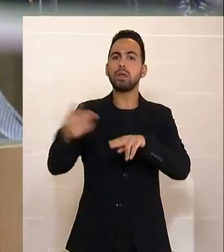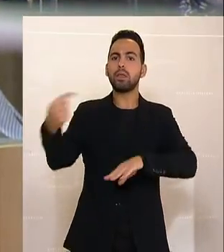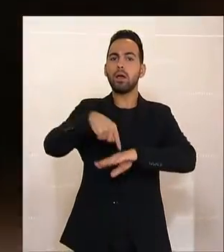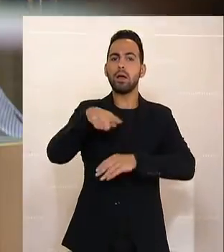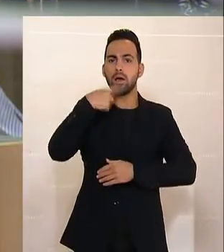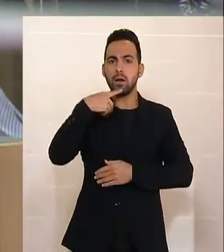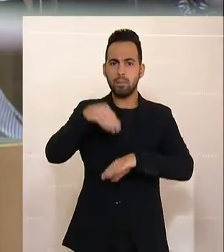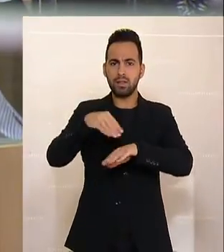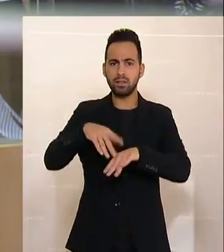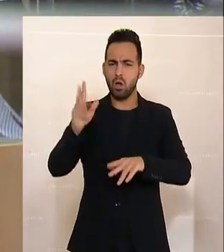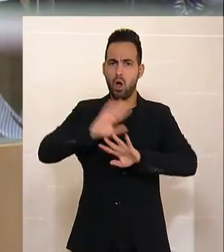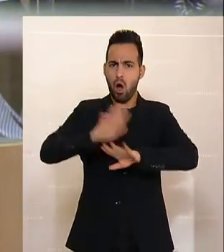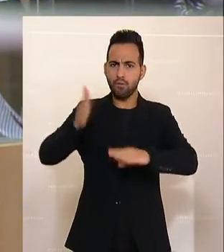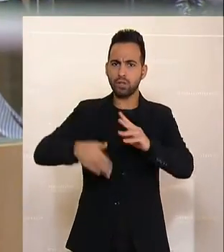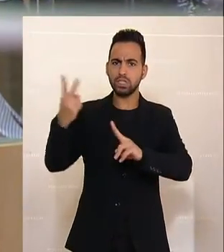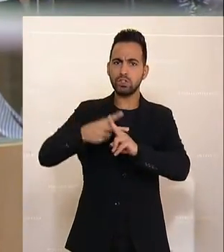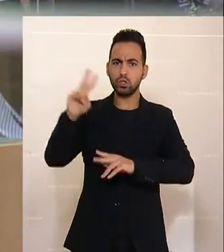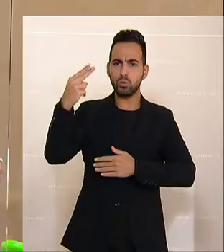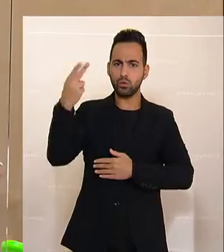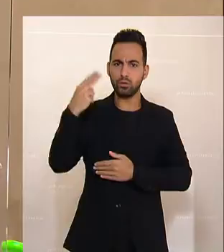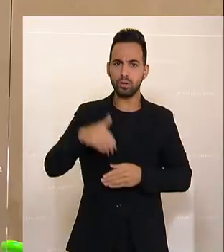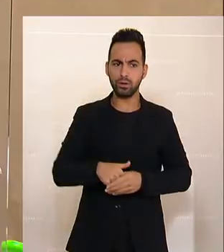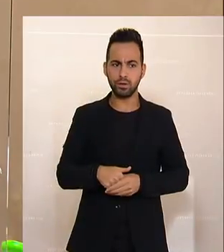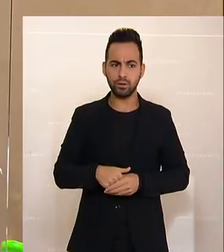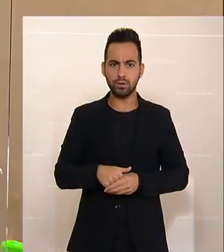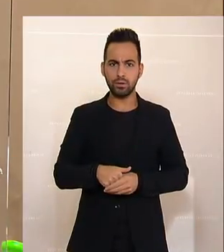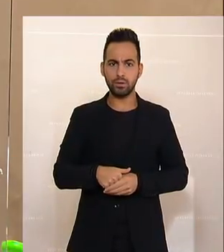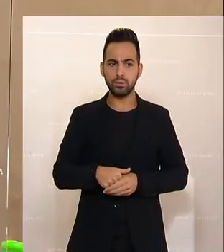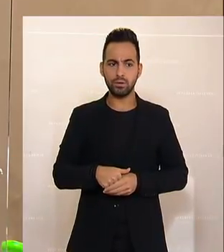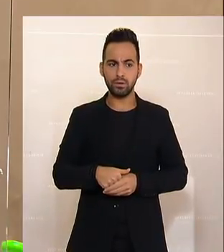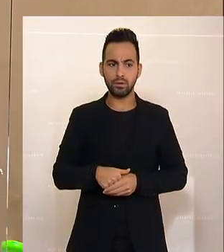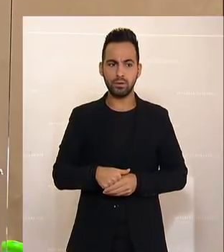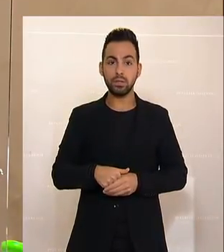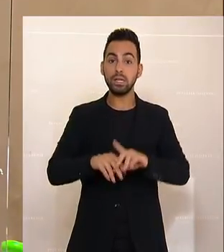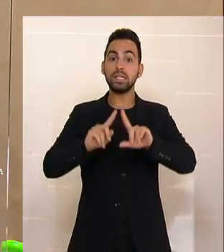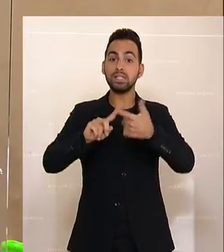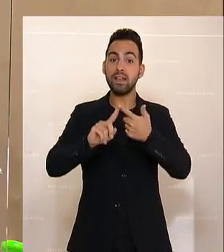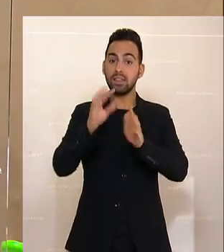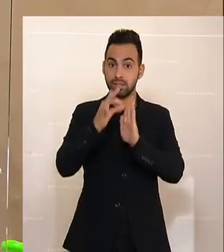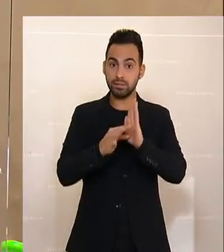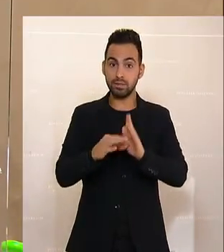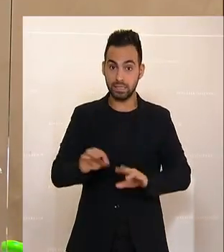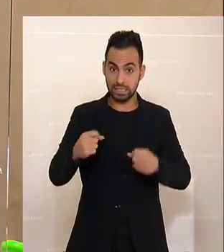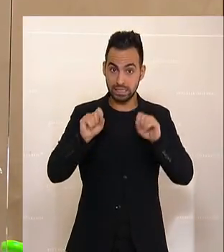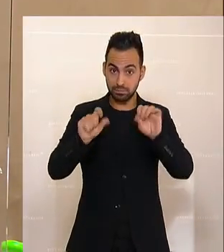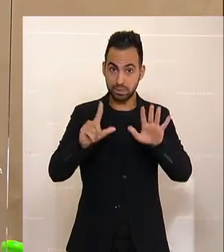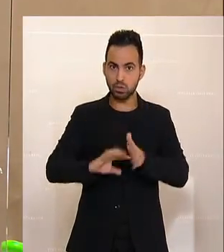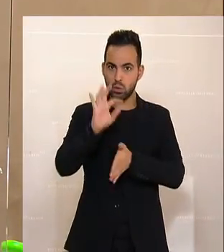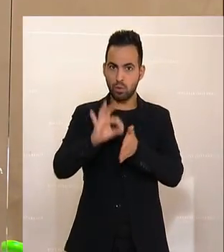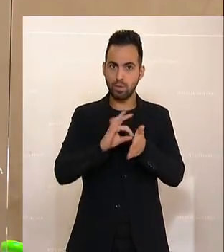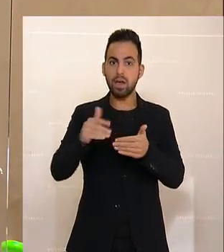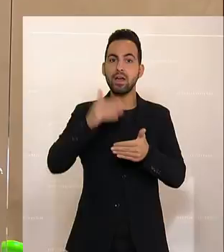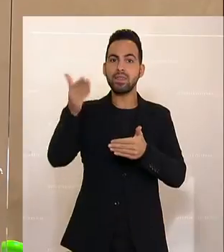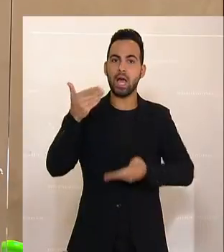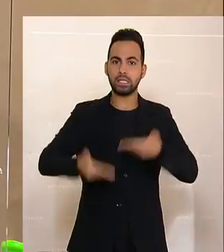und hören Sie mal auf mit den Zwischenrufen. Der zweite Termin, der zweite Termin, der 17. November nach